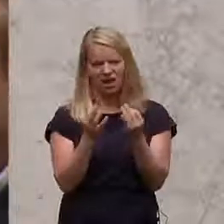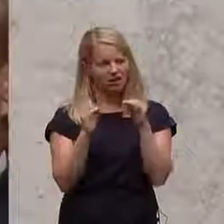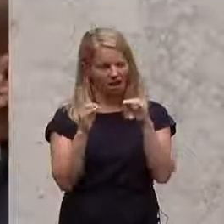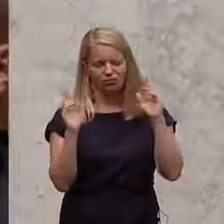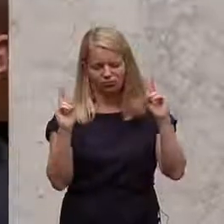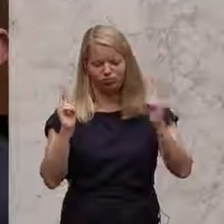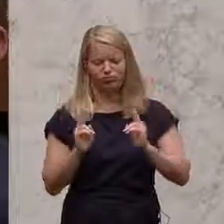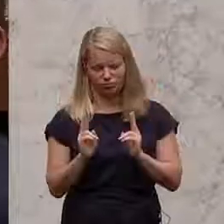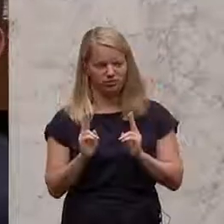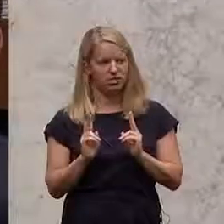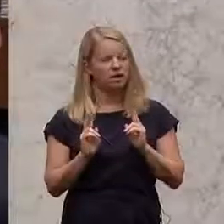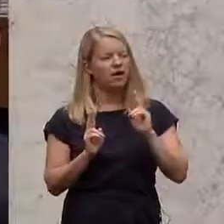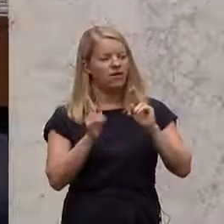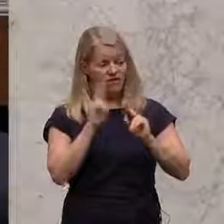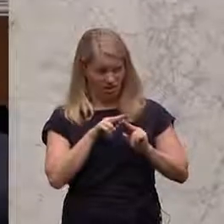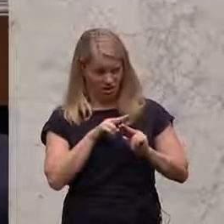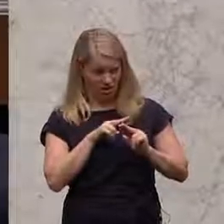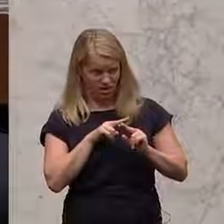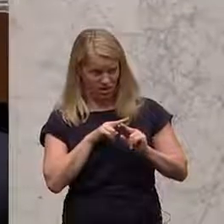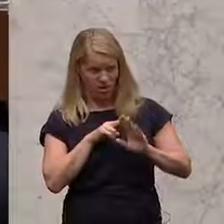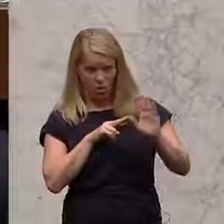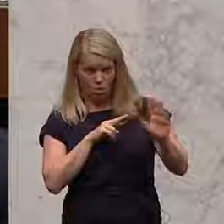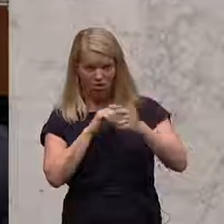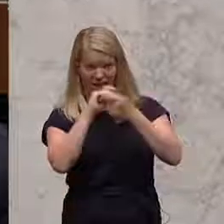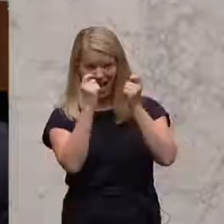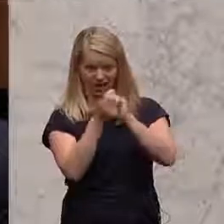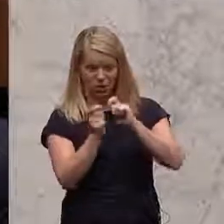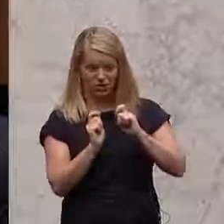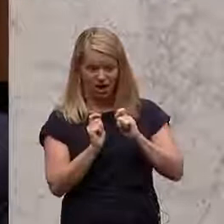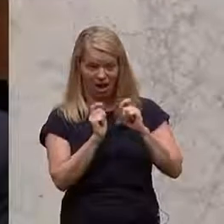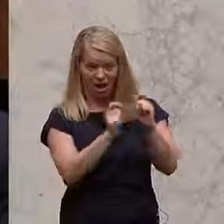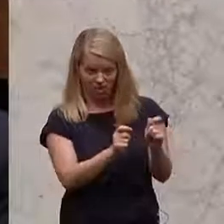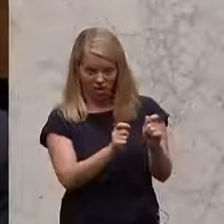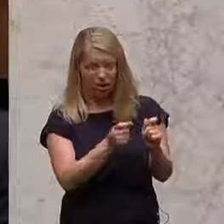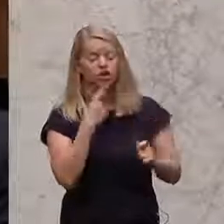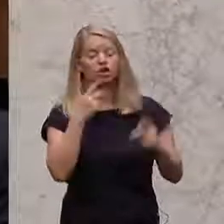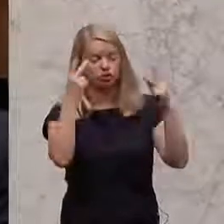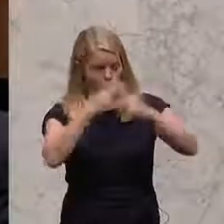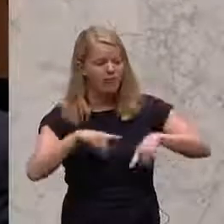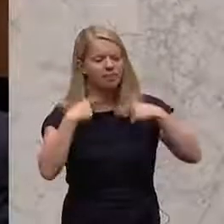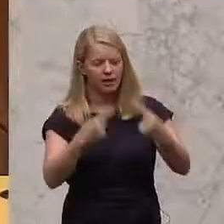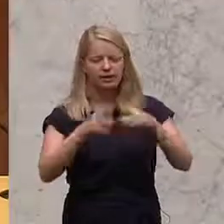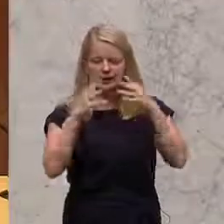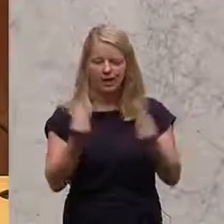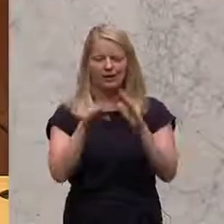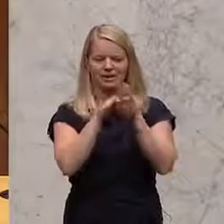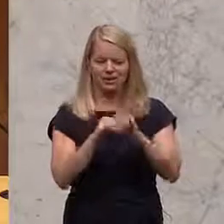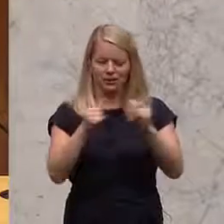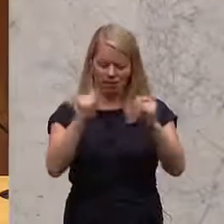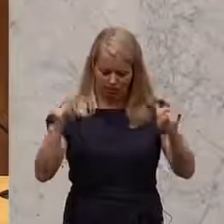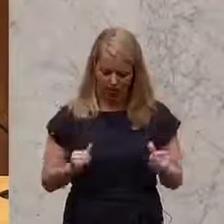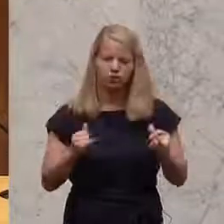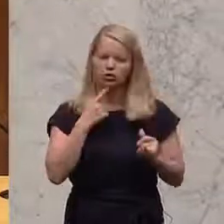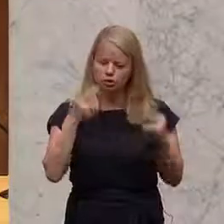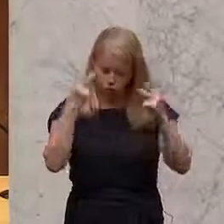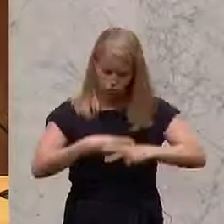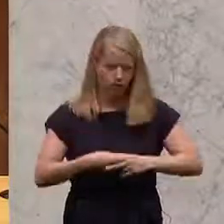wenn wir eurem Abänderungsantrag zustimmen, dann würdest du dem gesamten Gesetzespaket zustimmen. Du hast anerkannt,